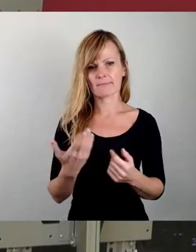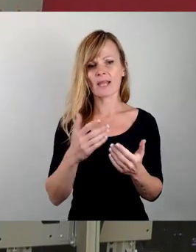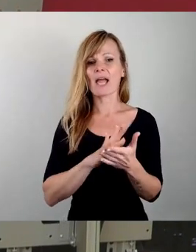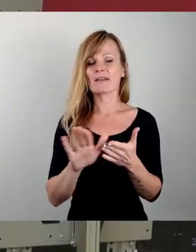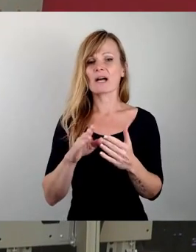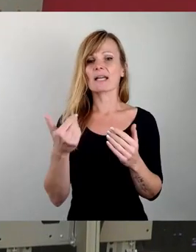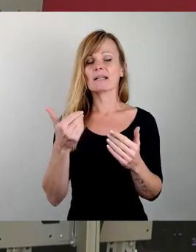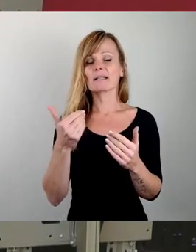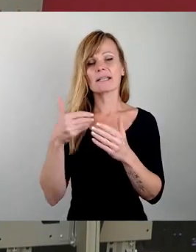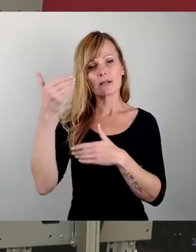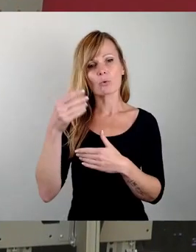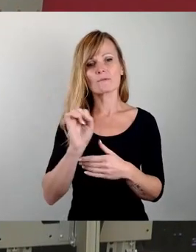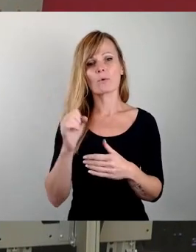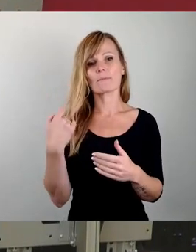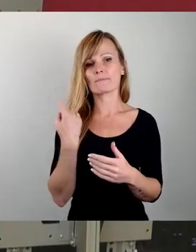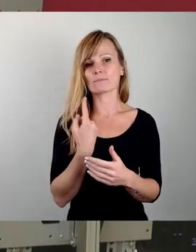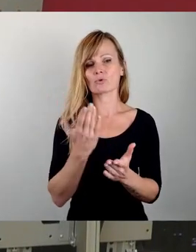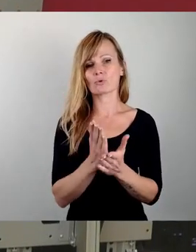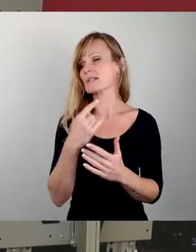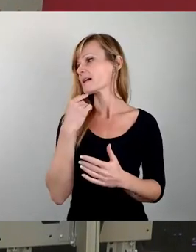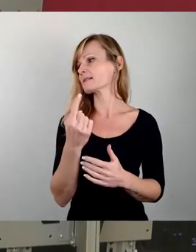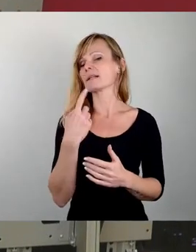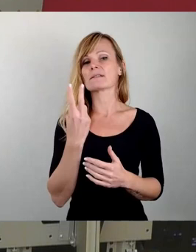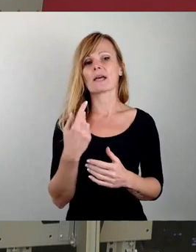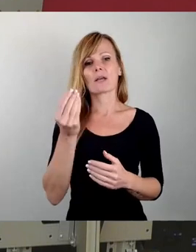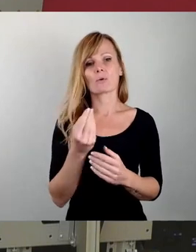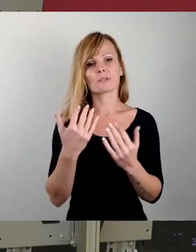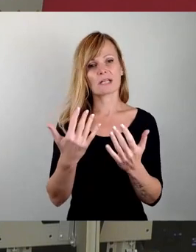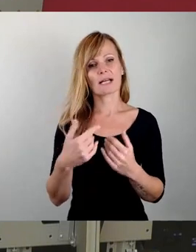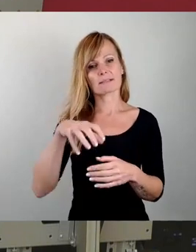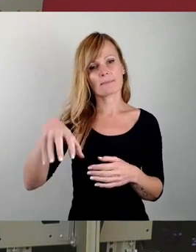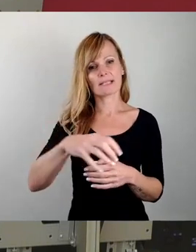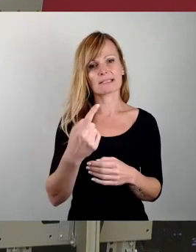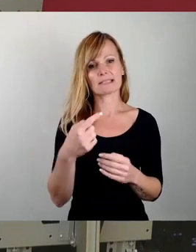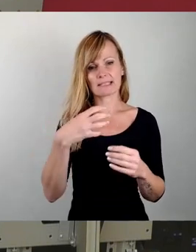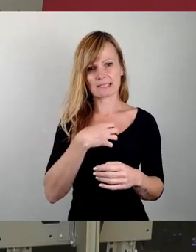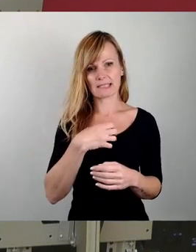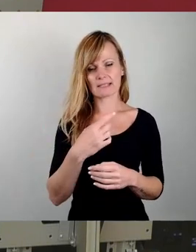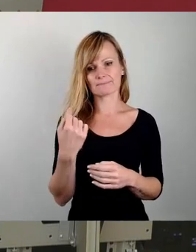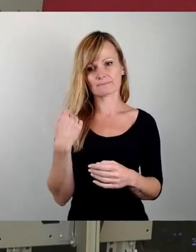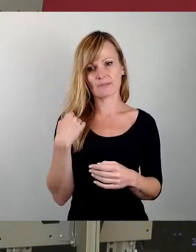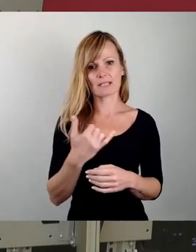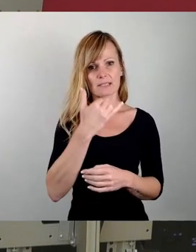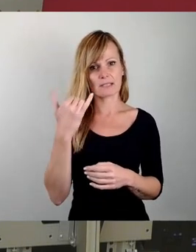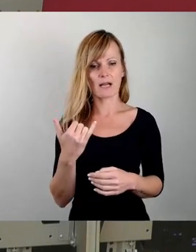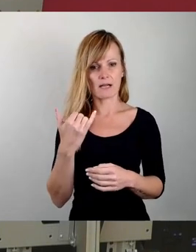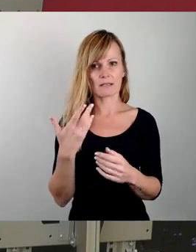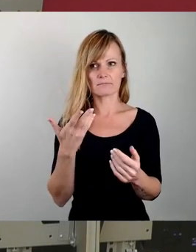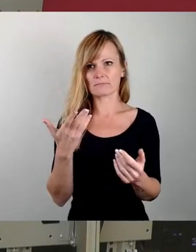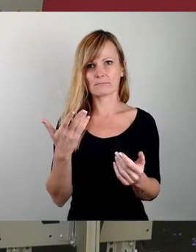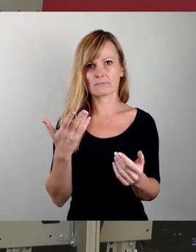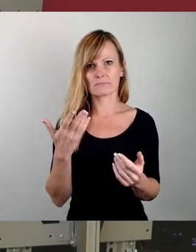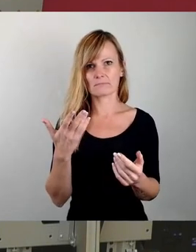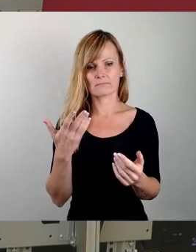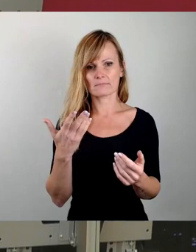das wurde ja bereits gesagt. Wir hatten zwei Kunstrasenplätze in Dresden, die im letzten Jahr dann schlagartig, nicht